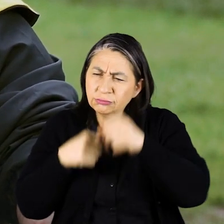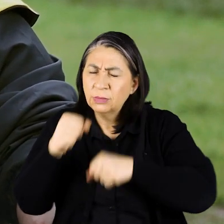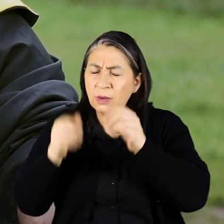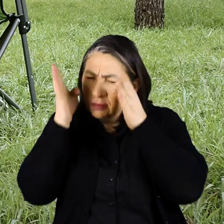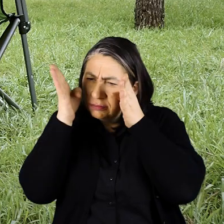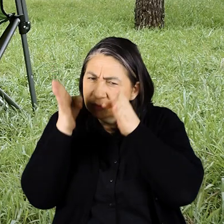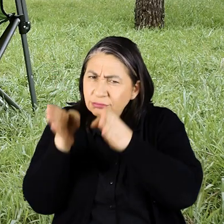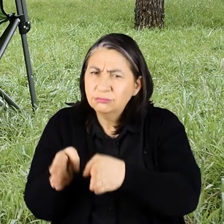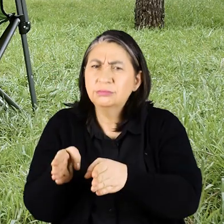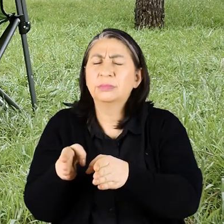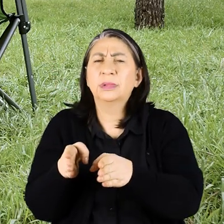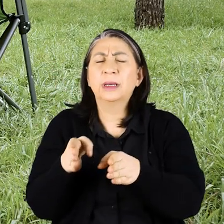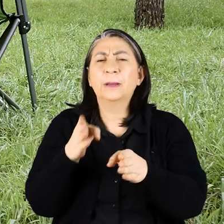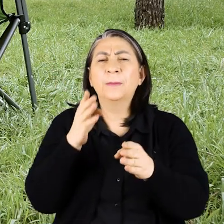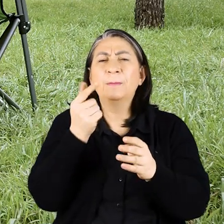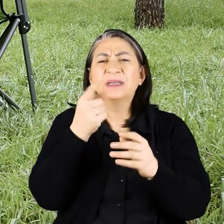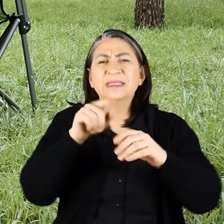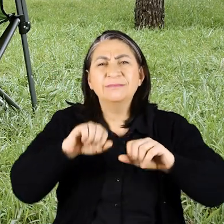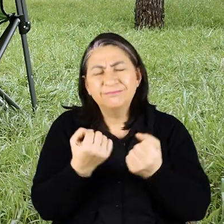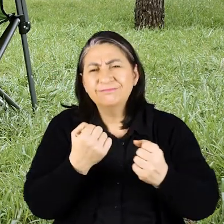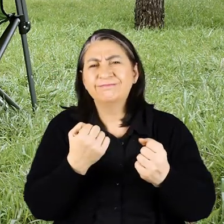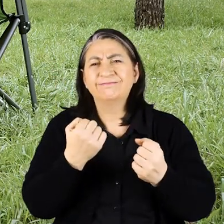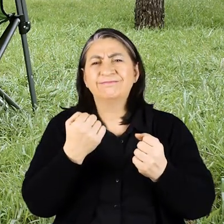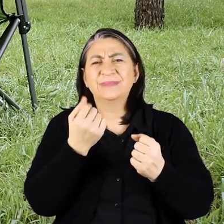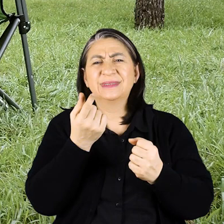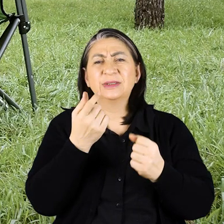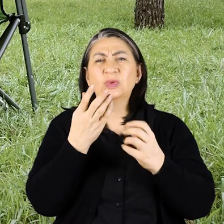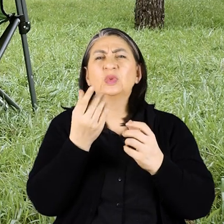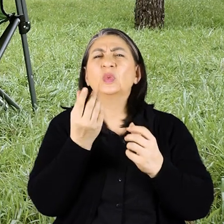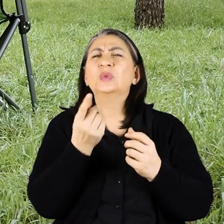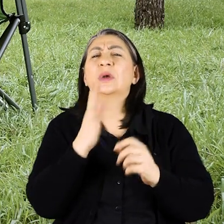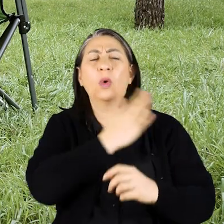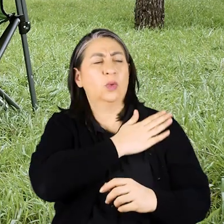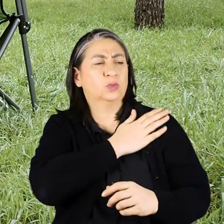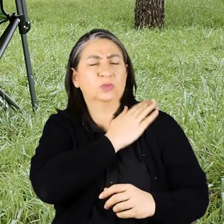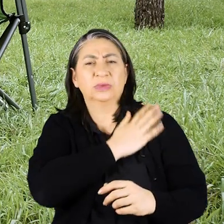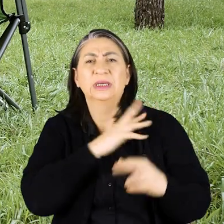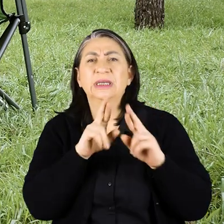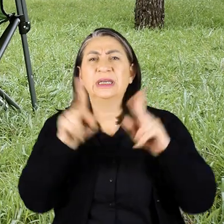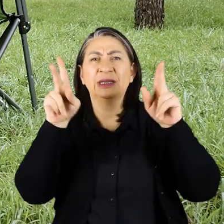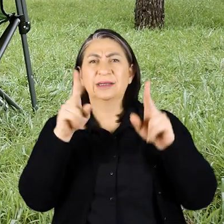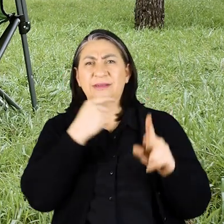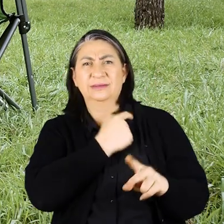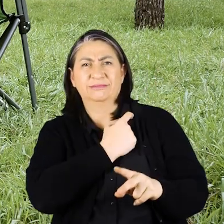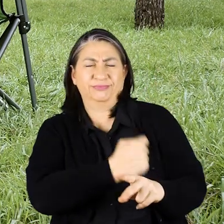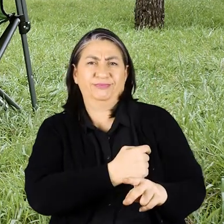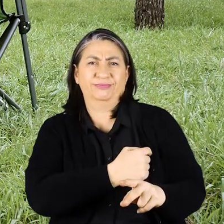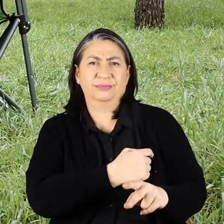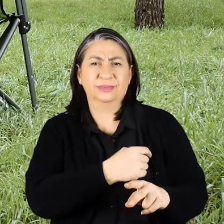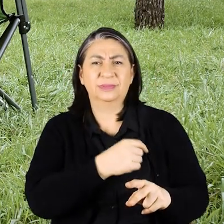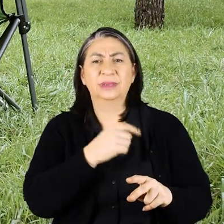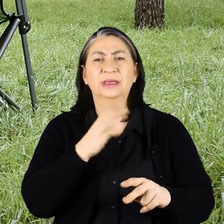buna yöneldi Bir ara küçük bir sakatlık yaşadım Yani küçük dedim aslında çok küçük dedi Omzum yırtıldı Ondan dolayı böyle bir